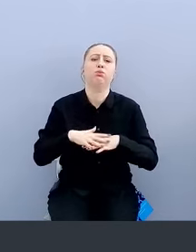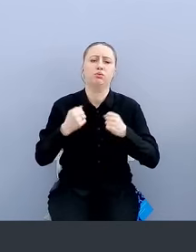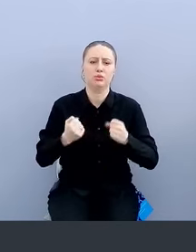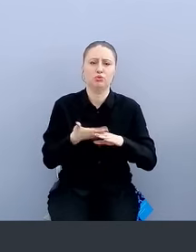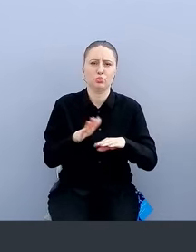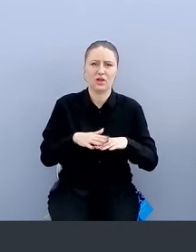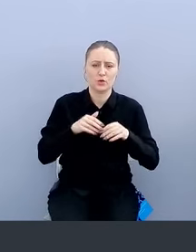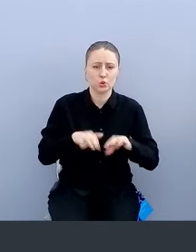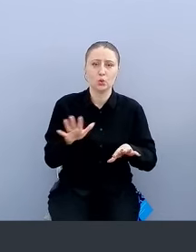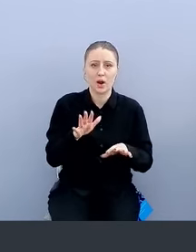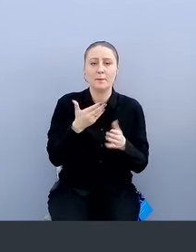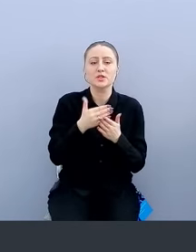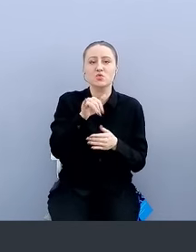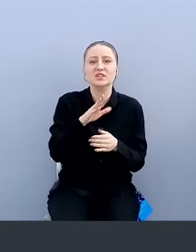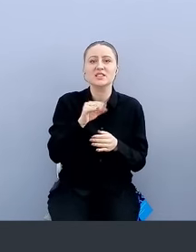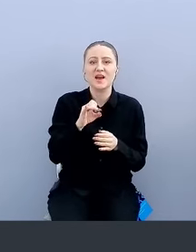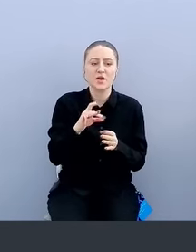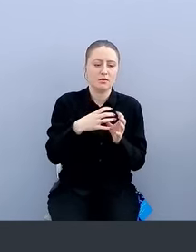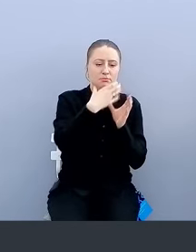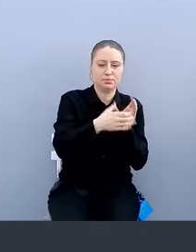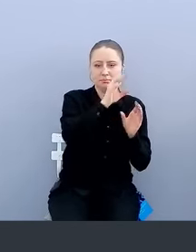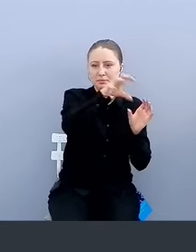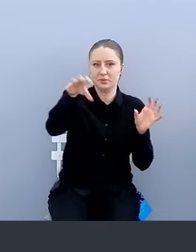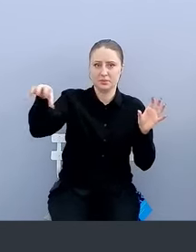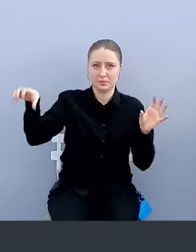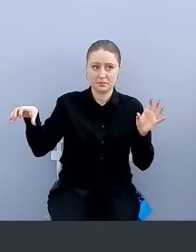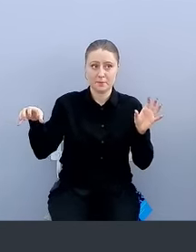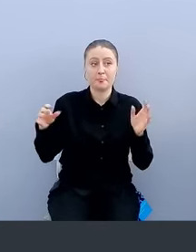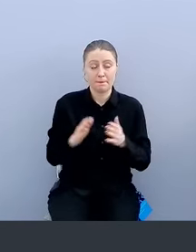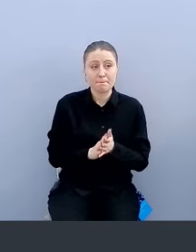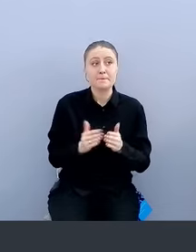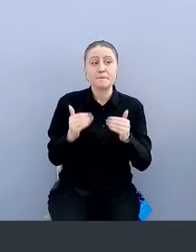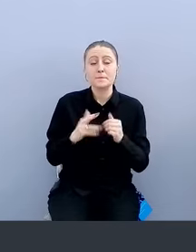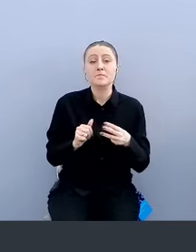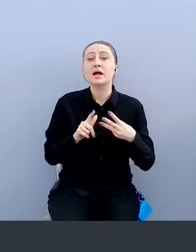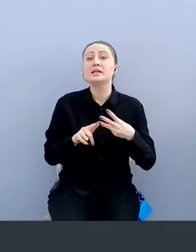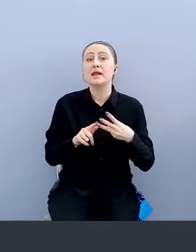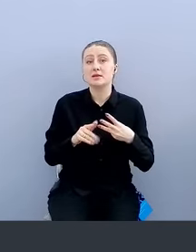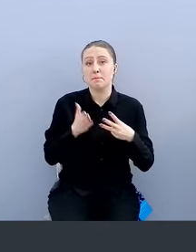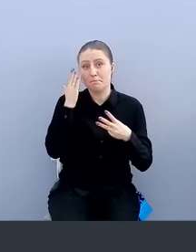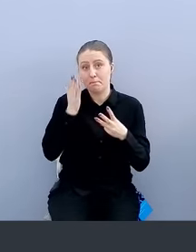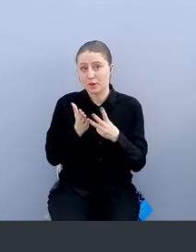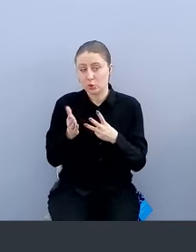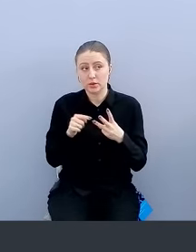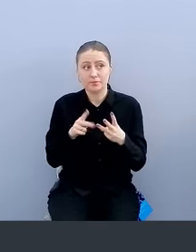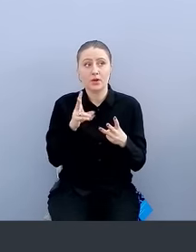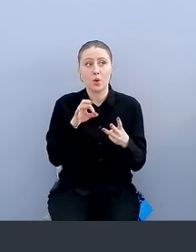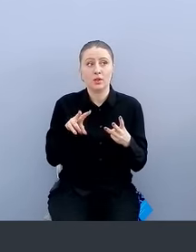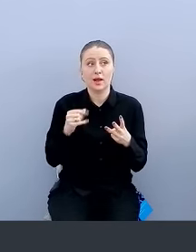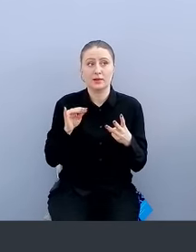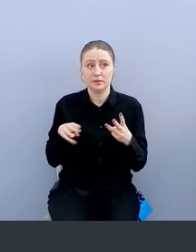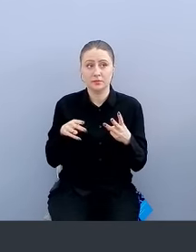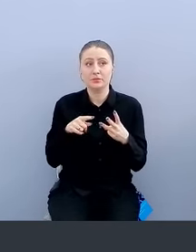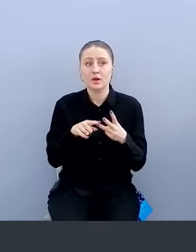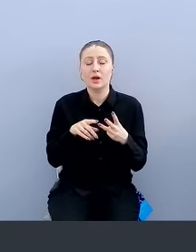раскиданы серваки. И третий подход, самый простой, наверное, тут компания Collide, она сфокусирована, в принципе,